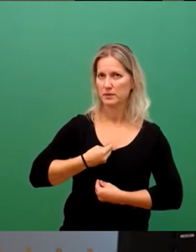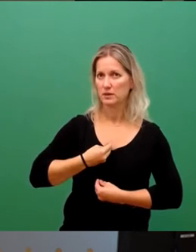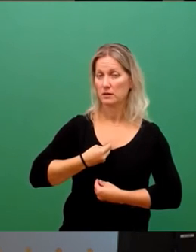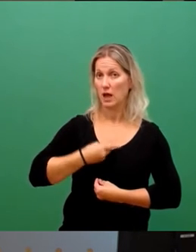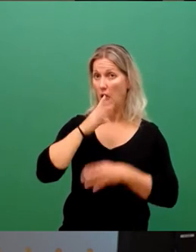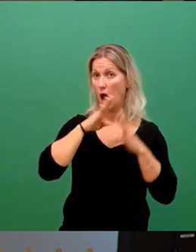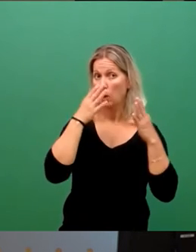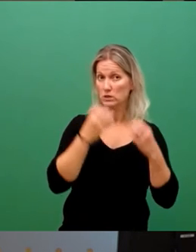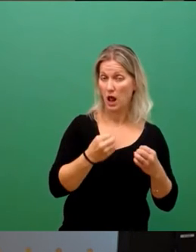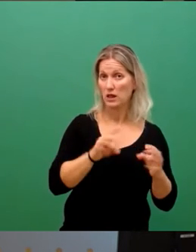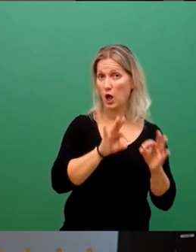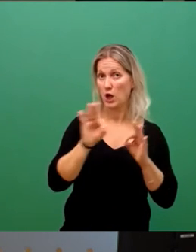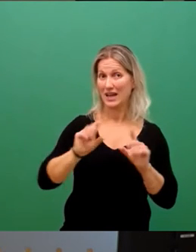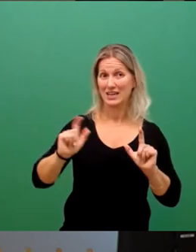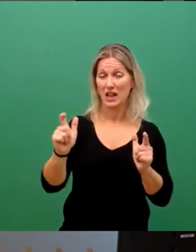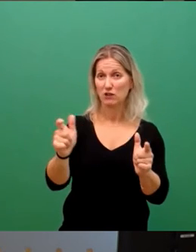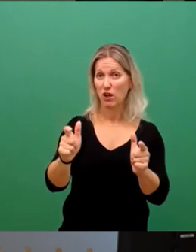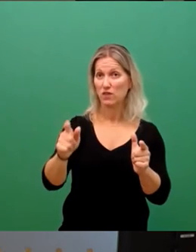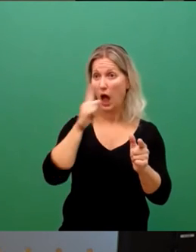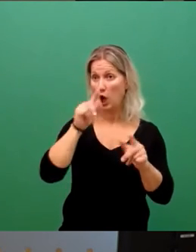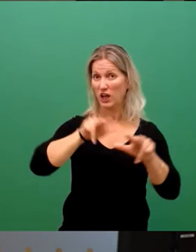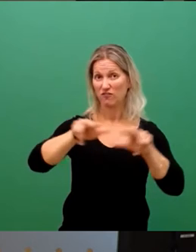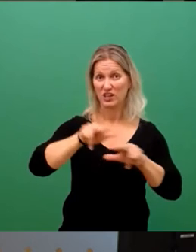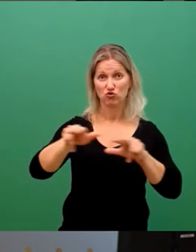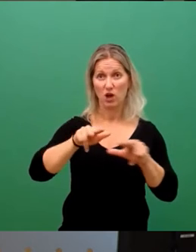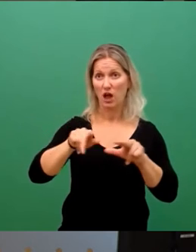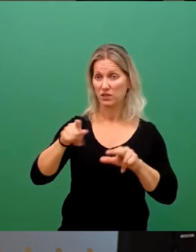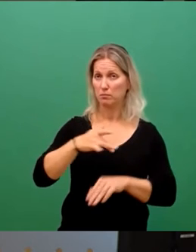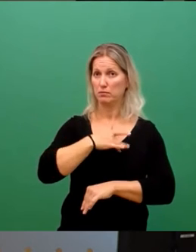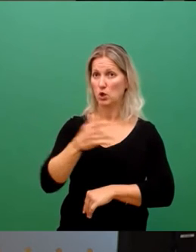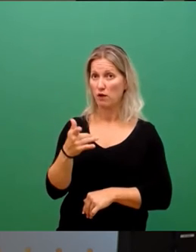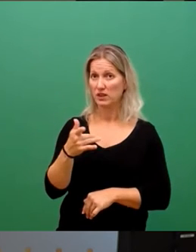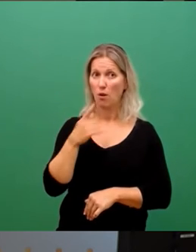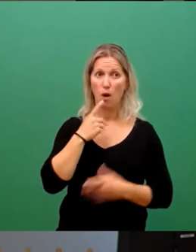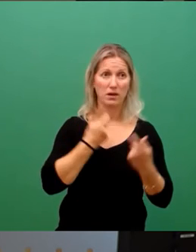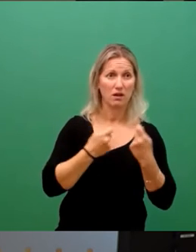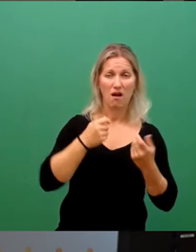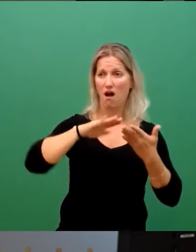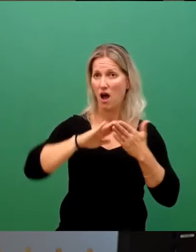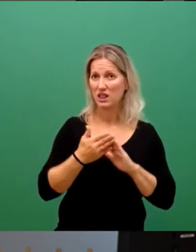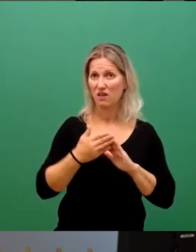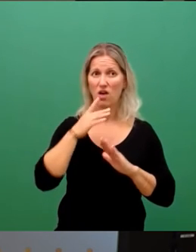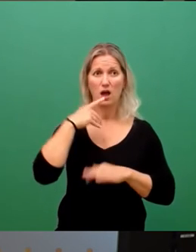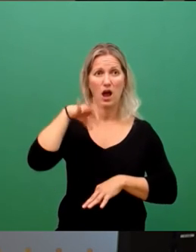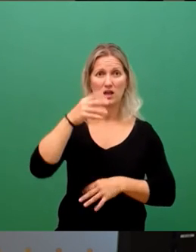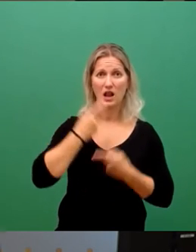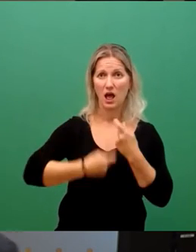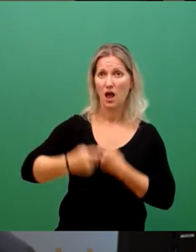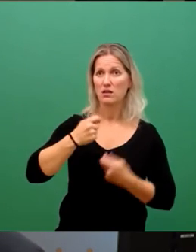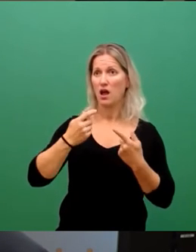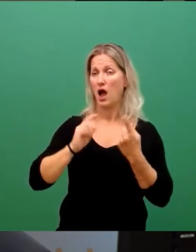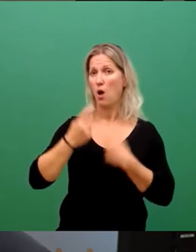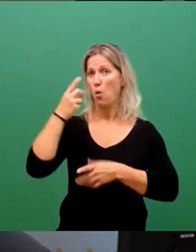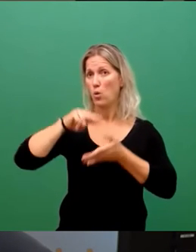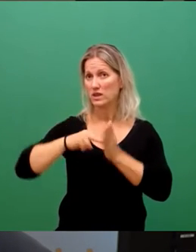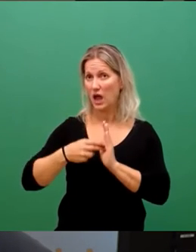sondern auch den gesamten wirtschaftlichen Sektor vom Einzelhändler über Gewerbetreiber, Handwerker bis zum Hightech-Industrie und natürlich den